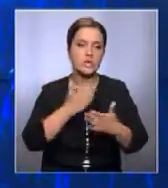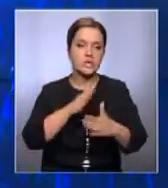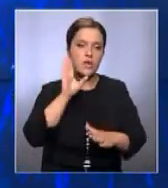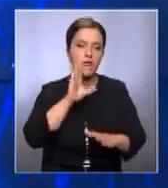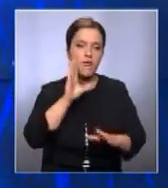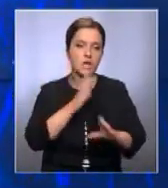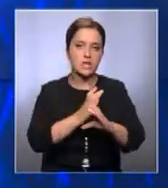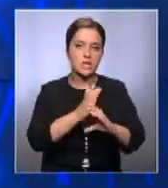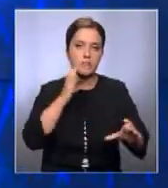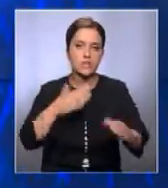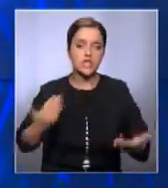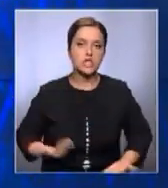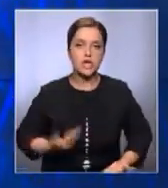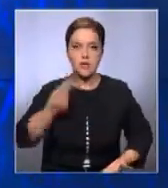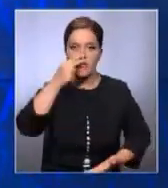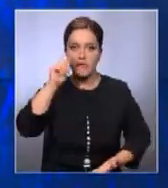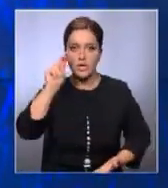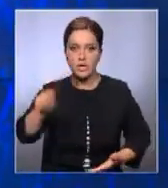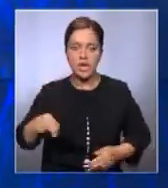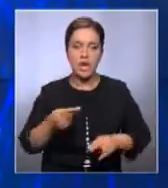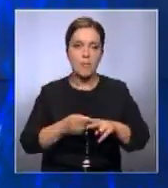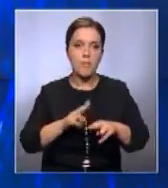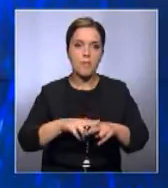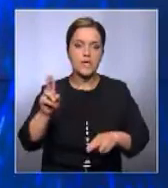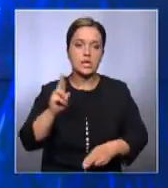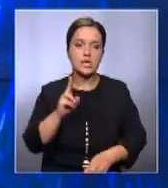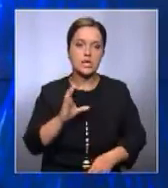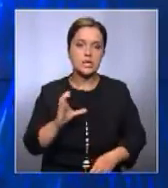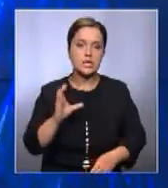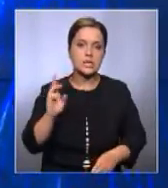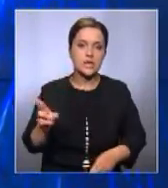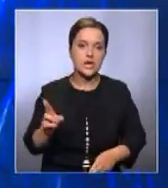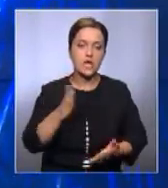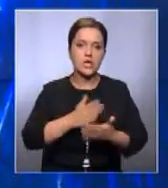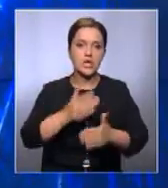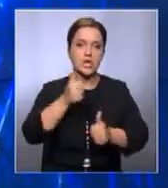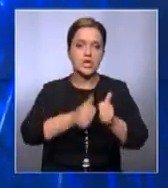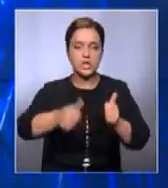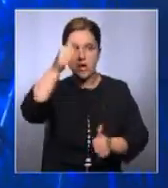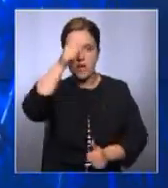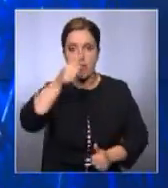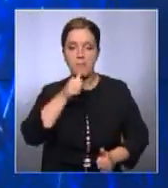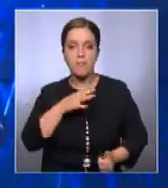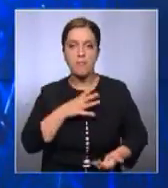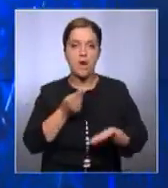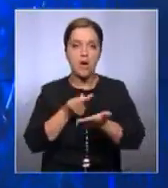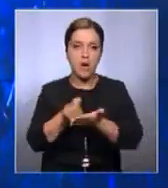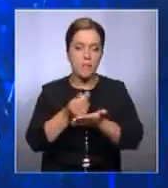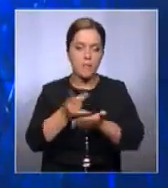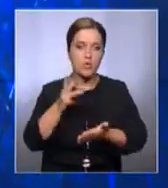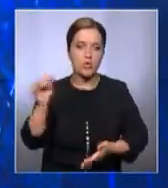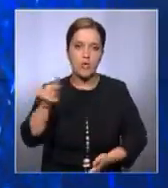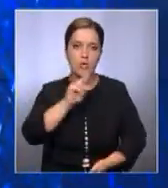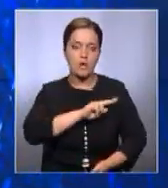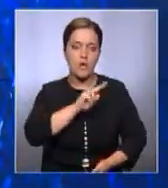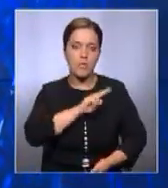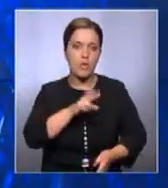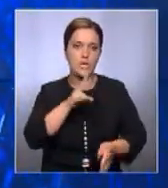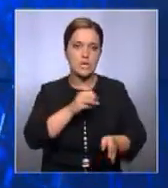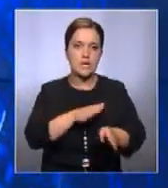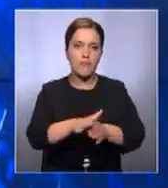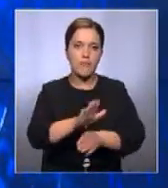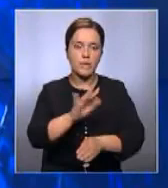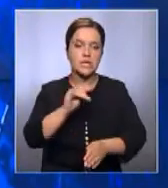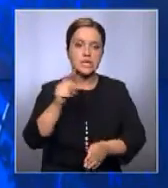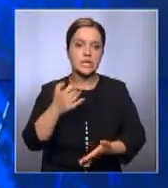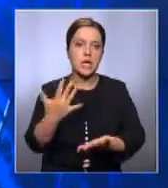водоснабжения. Жильцы винят в этом кооператив собственников квартир, который ежемесячно получал оплату, но не выполнял свою работу.